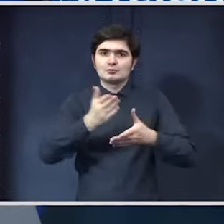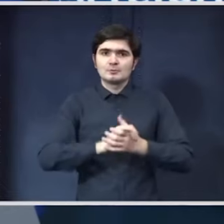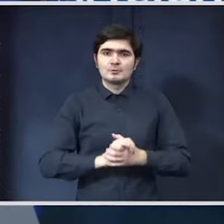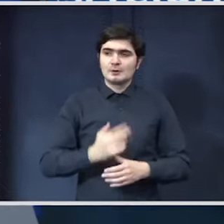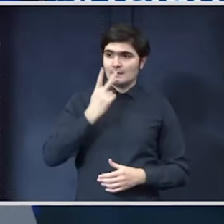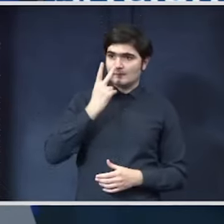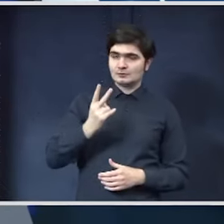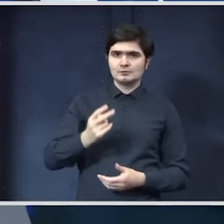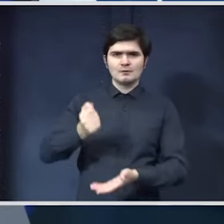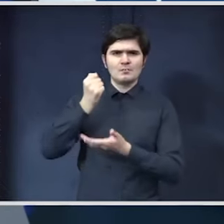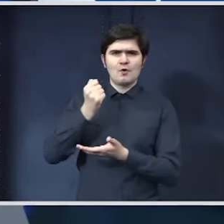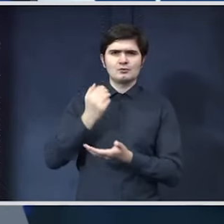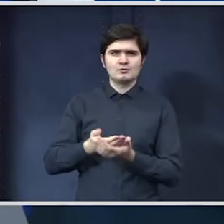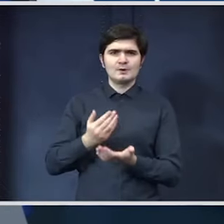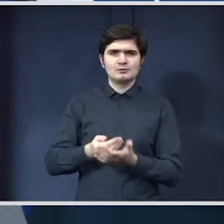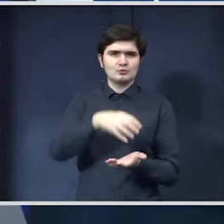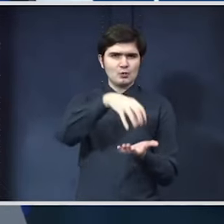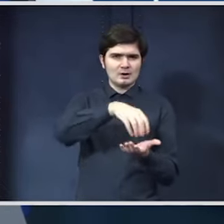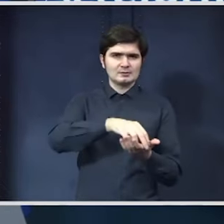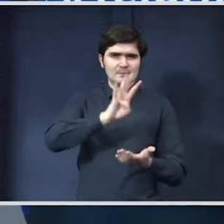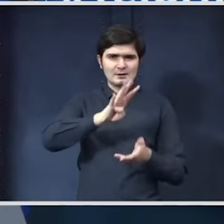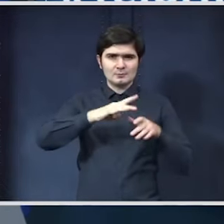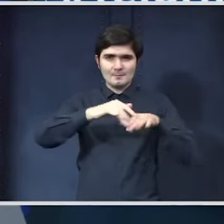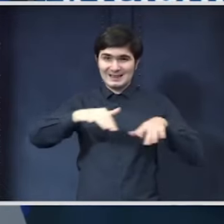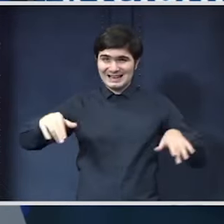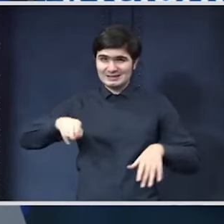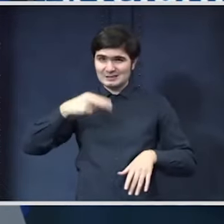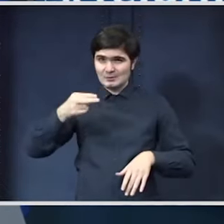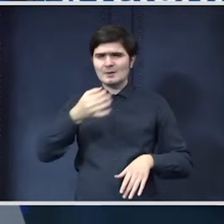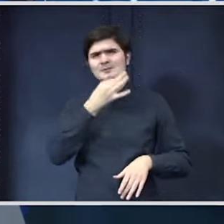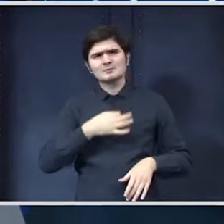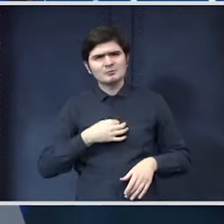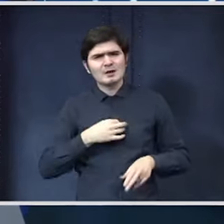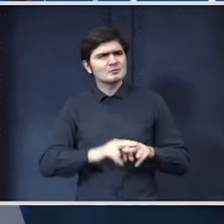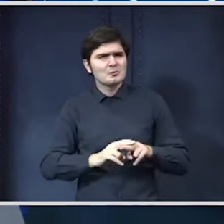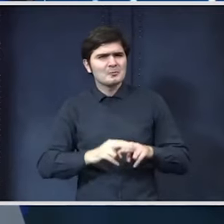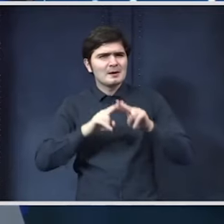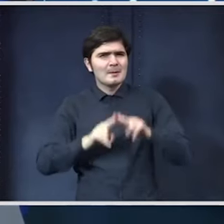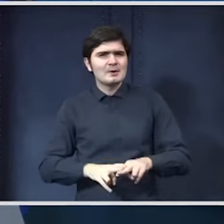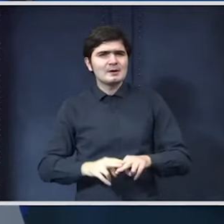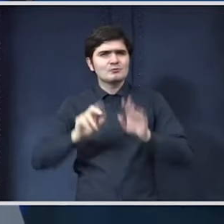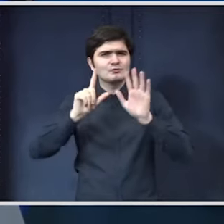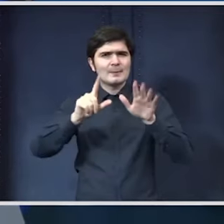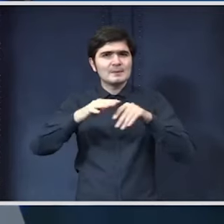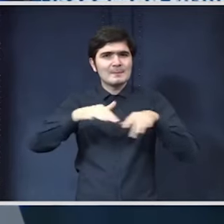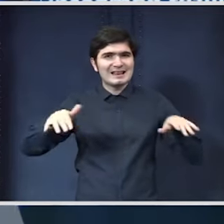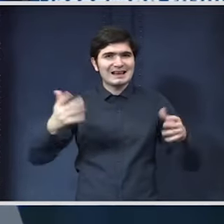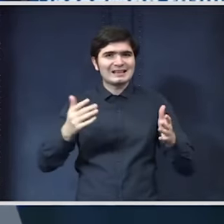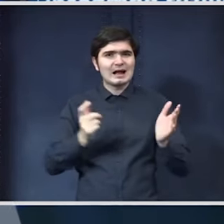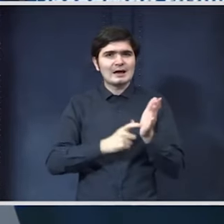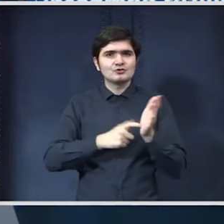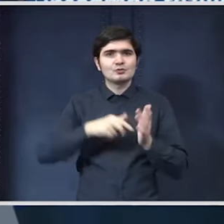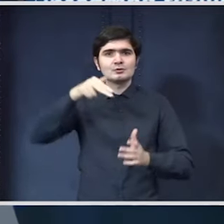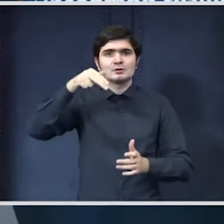am văzut fondul pentru localități, 4 miliarde de euro. Să-mi spuneți totuși cum rămâne cu cei 7 miliarde pe care a cerut